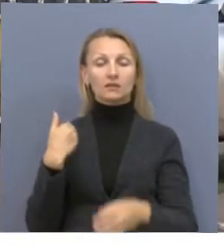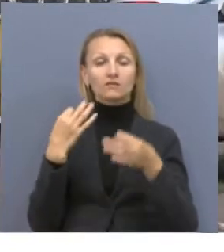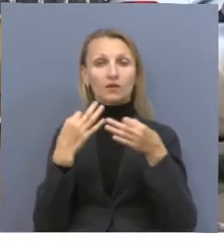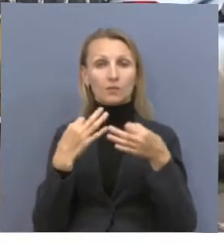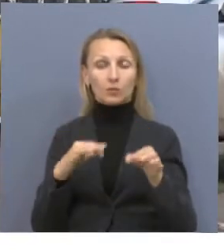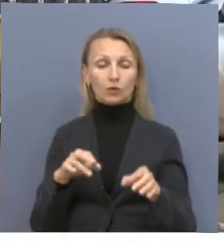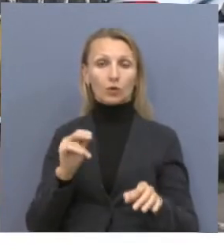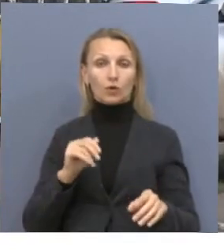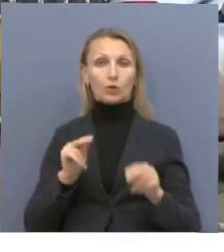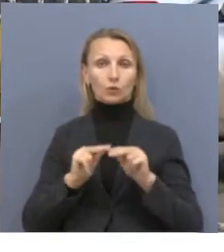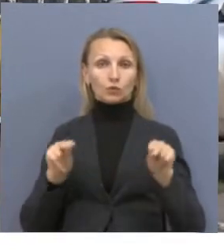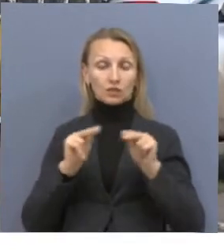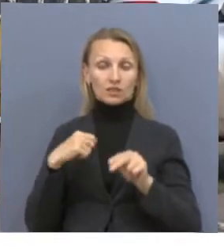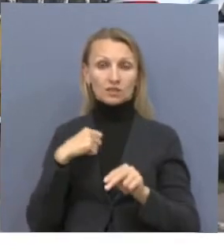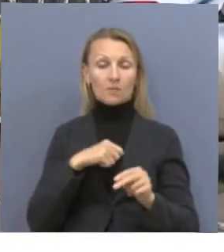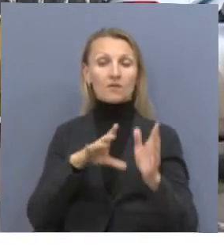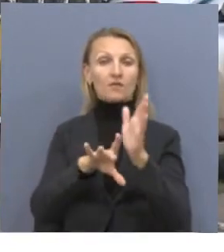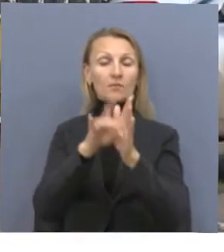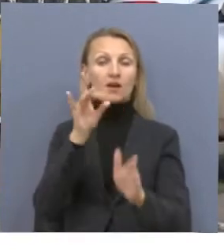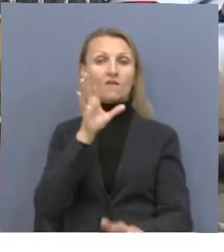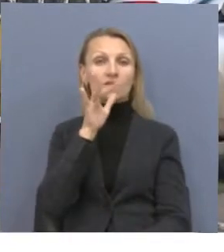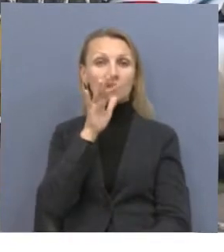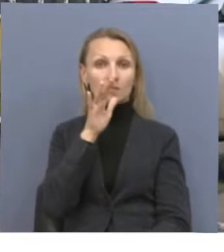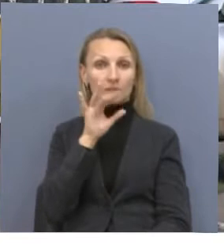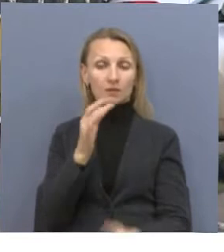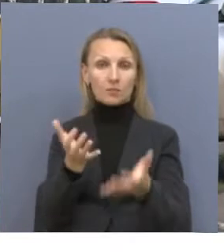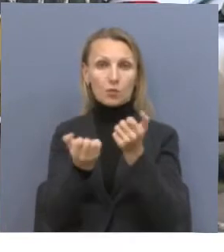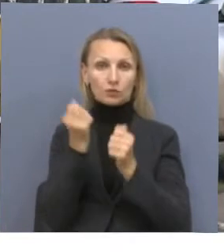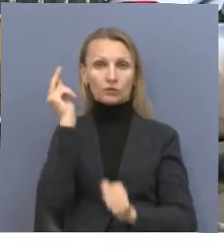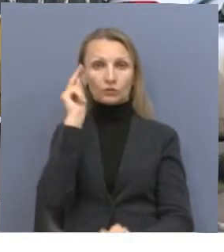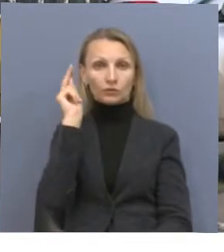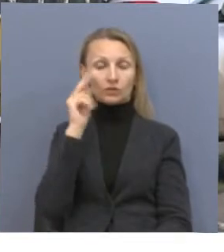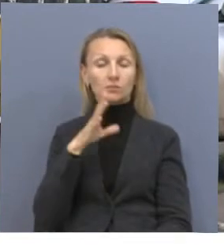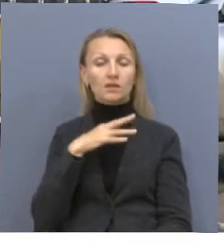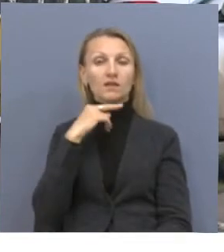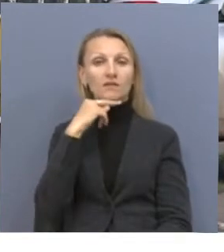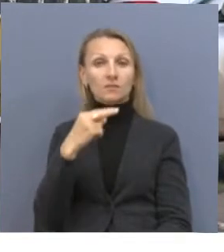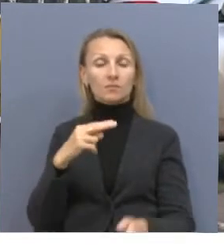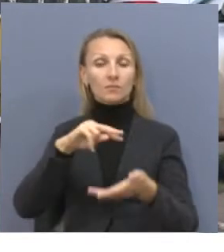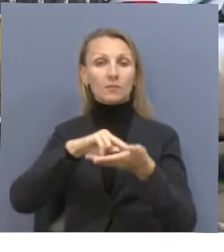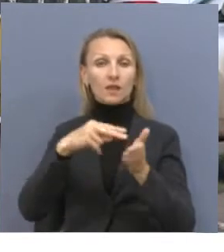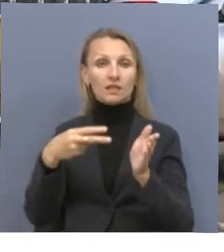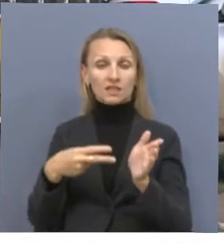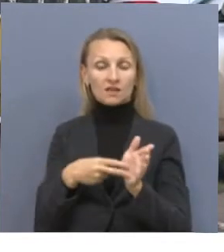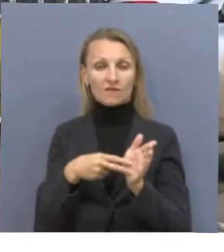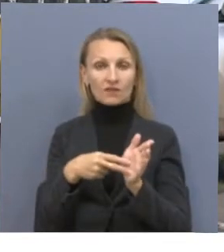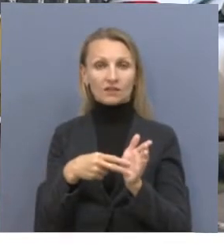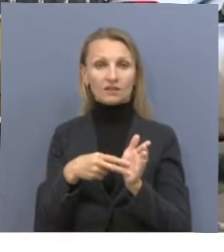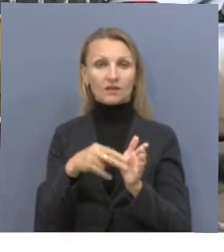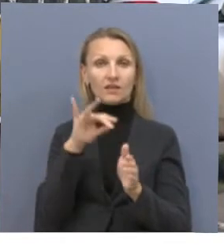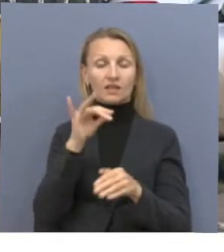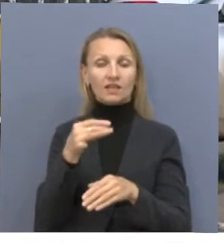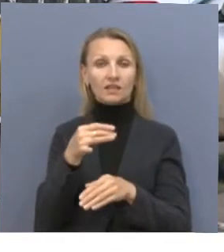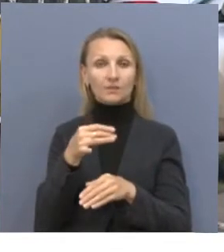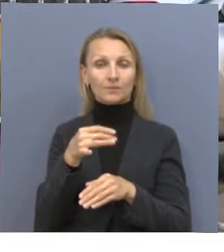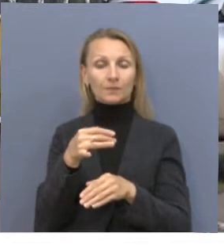выбирали время и темп получения новых знаний. Особое внимание уделялось навыкам планирования и трансляции